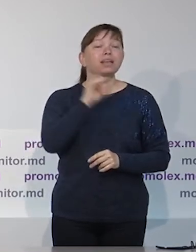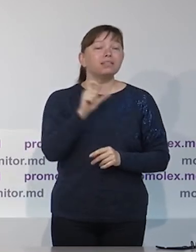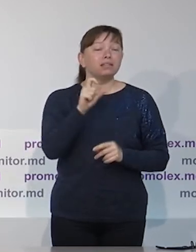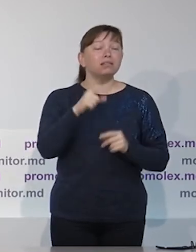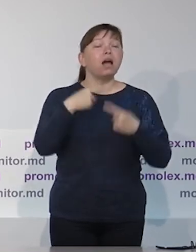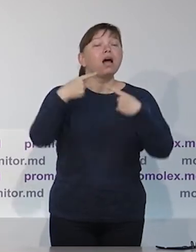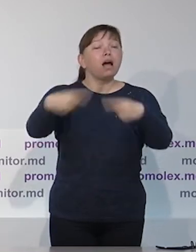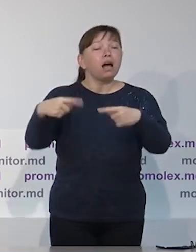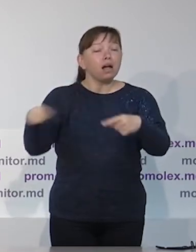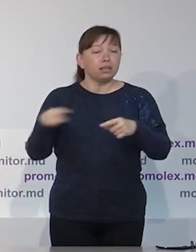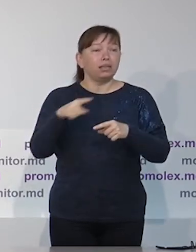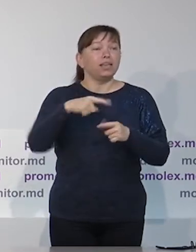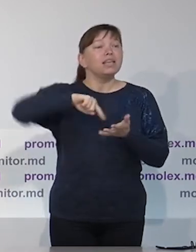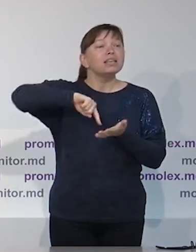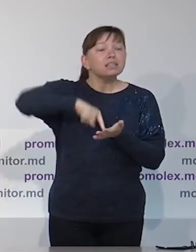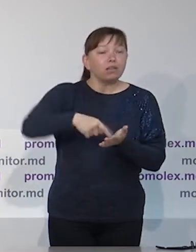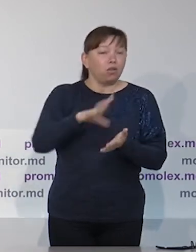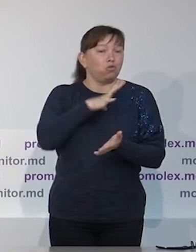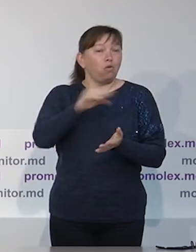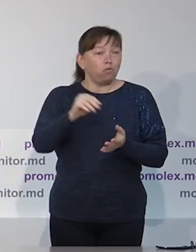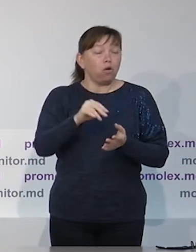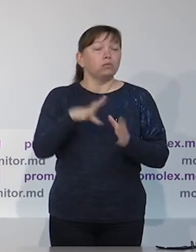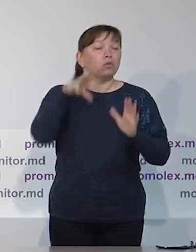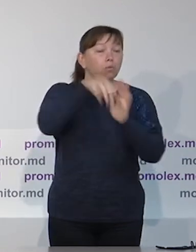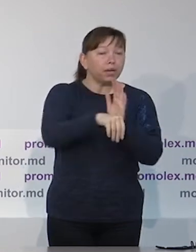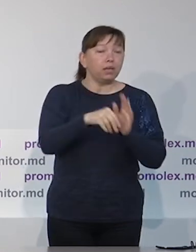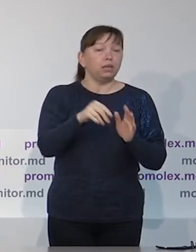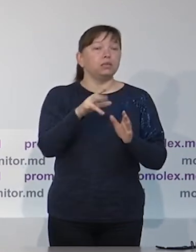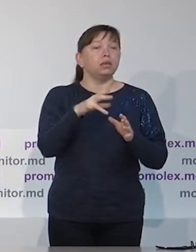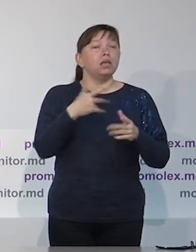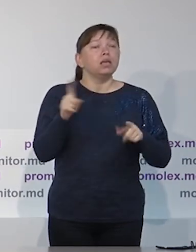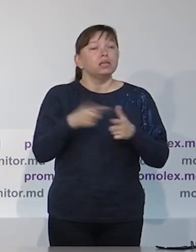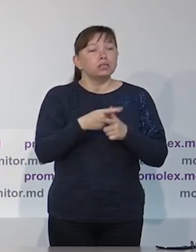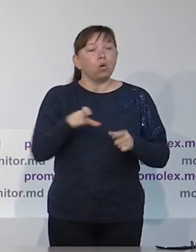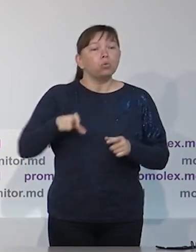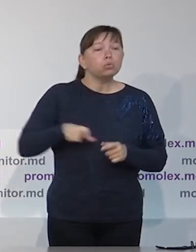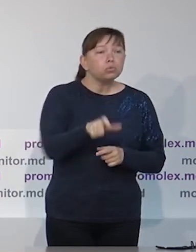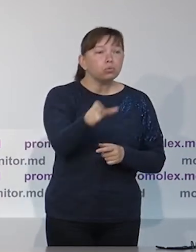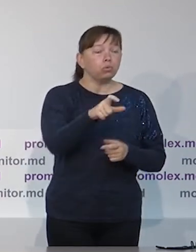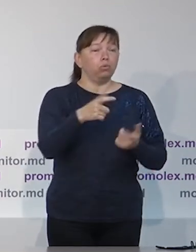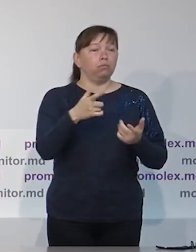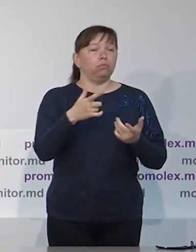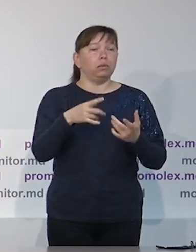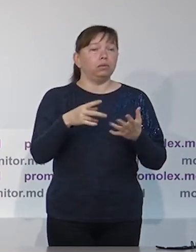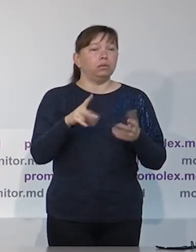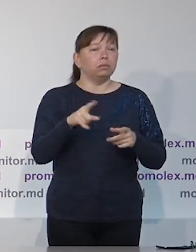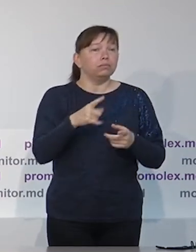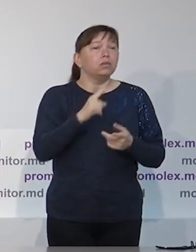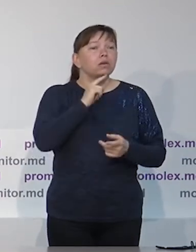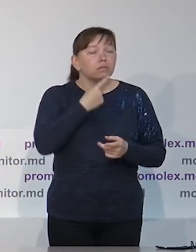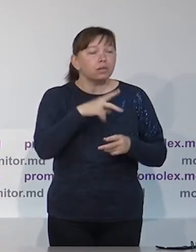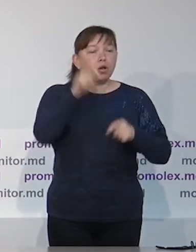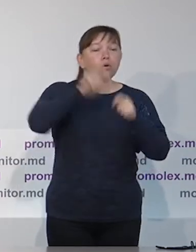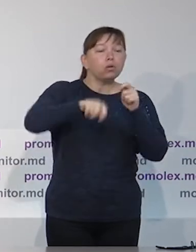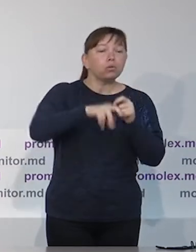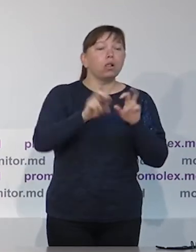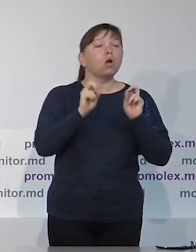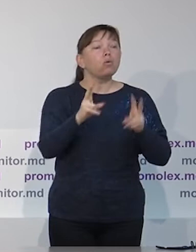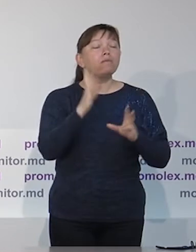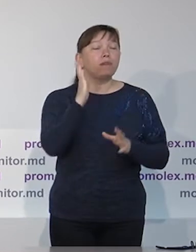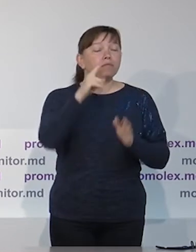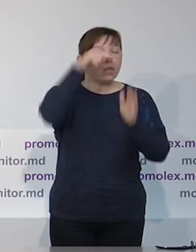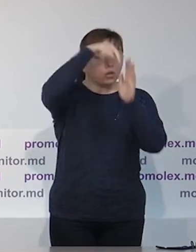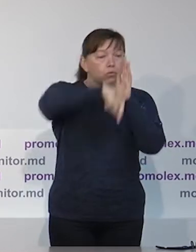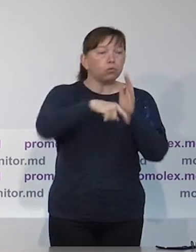мониторить деятельность на остальных участках, которые не вошли в выборку, но также национальные дороги, подъездные